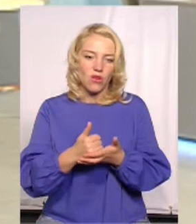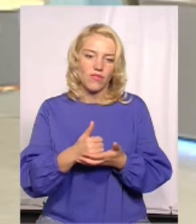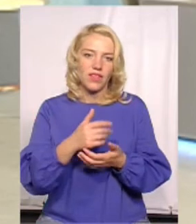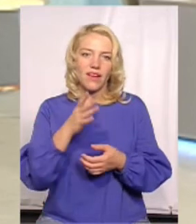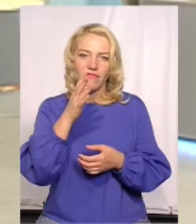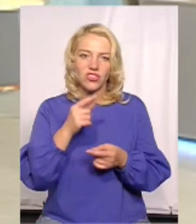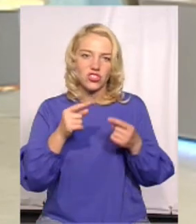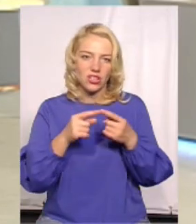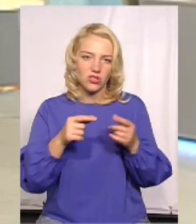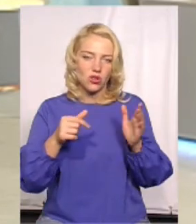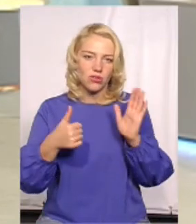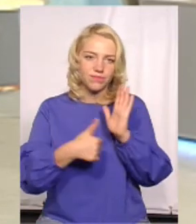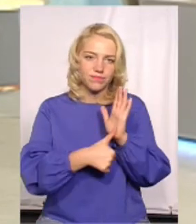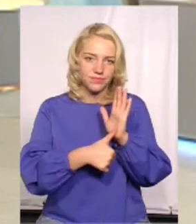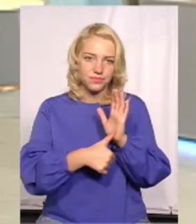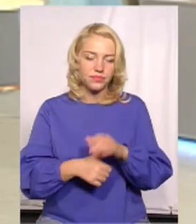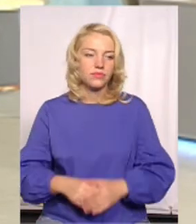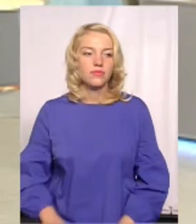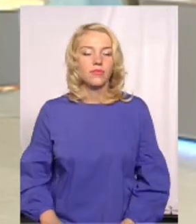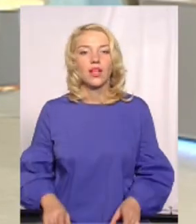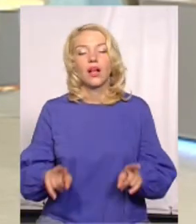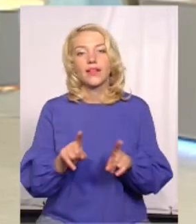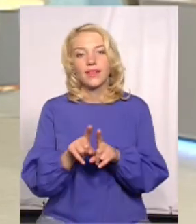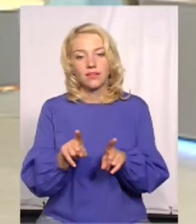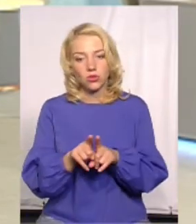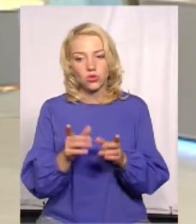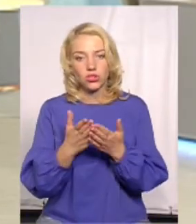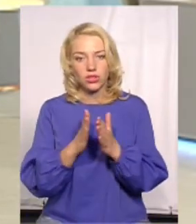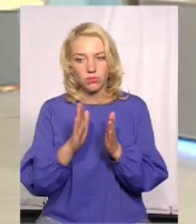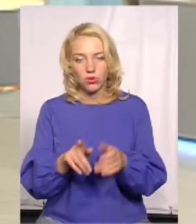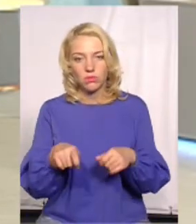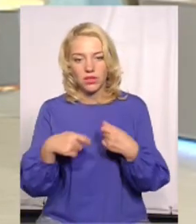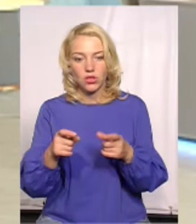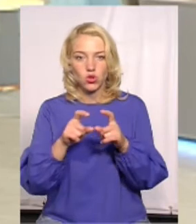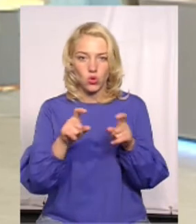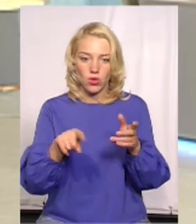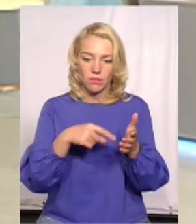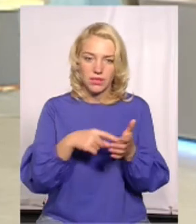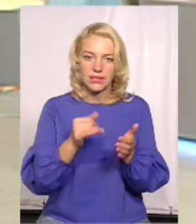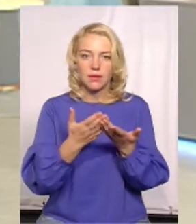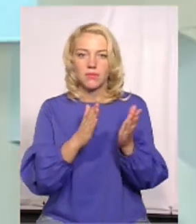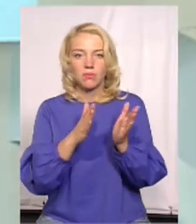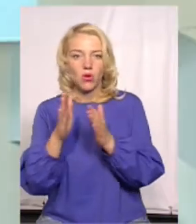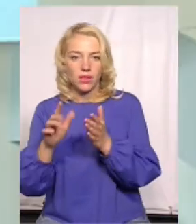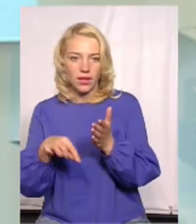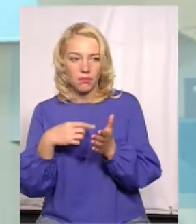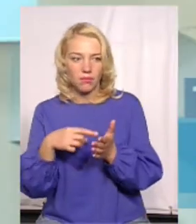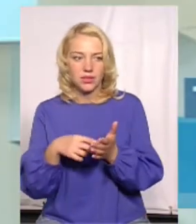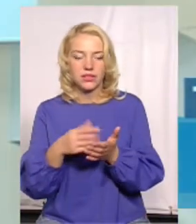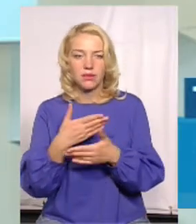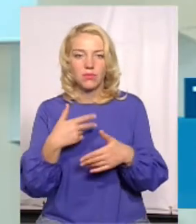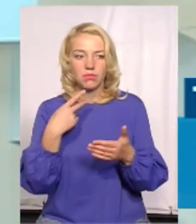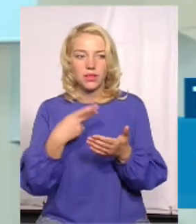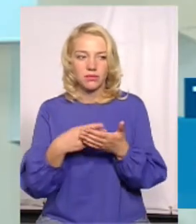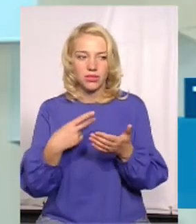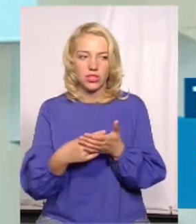скачати додаток. отже, а також книги будуть передані школам міста, бібліотекам міста. Ми